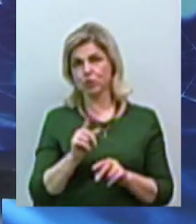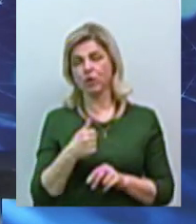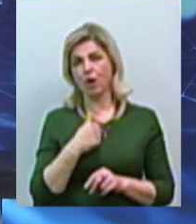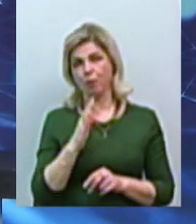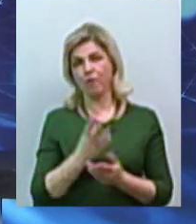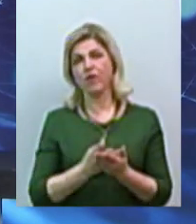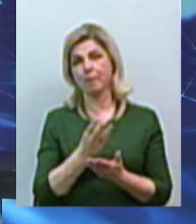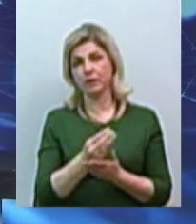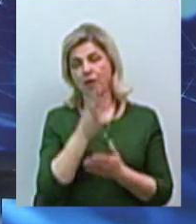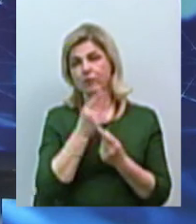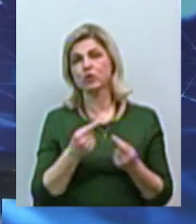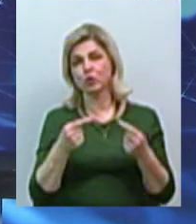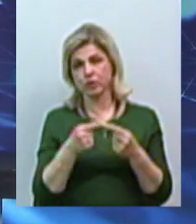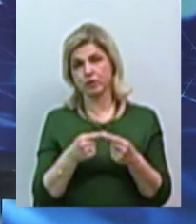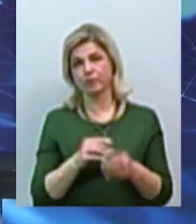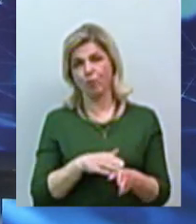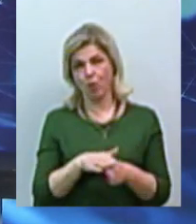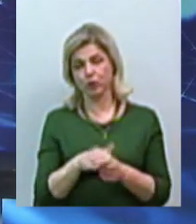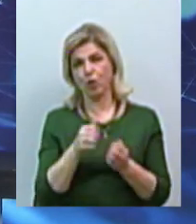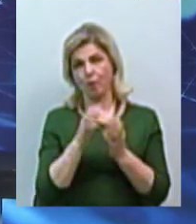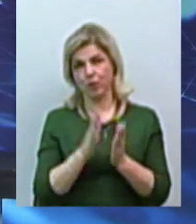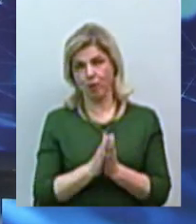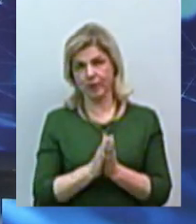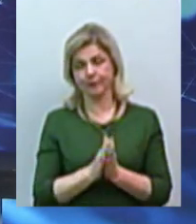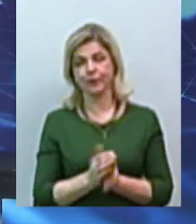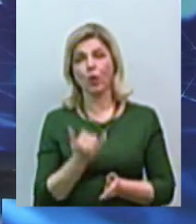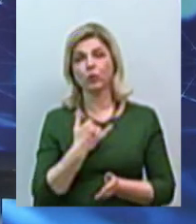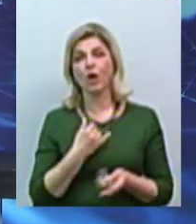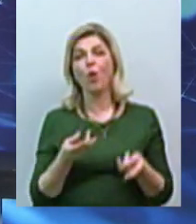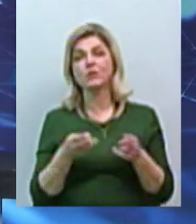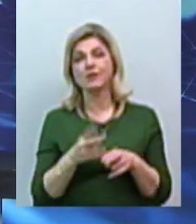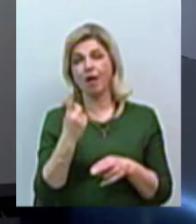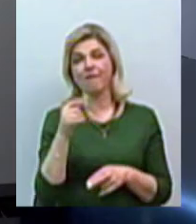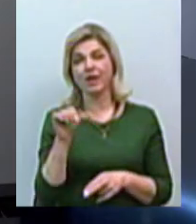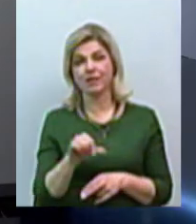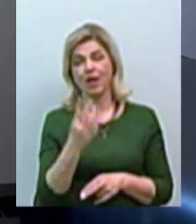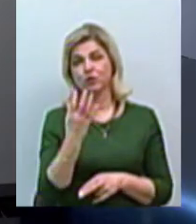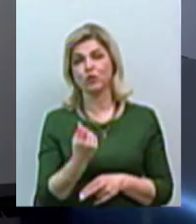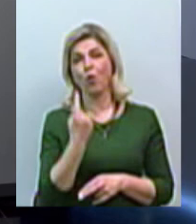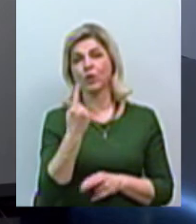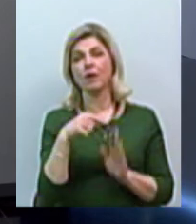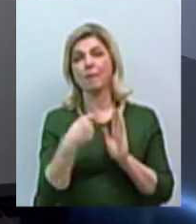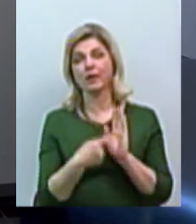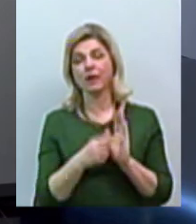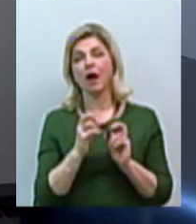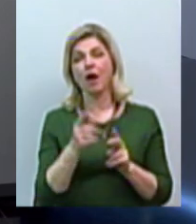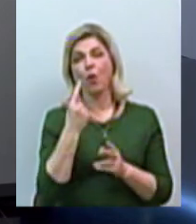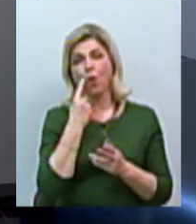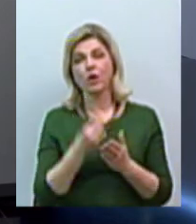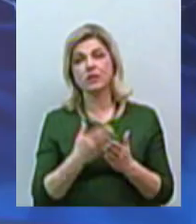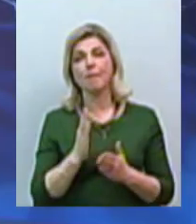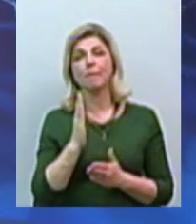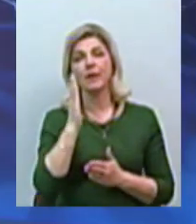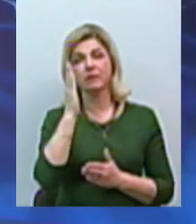виплачувати своєчасно і в повному обсязі. Юрій Анатольович, у нас залишається хвилина. І ще є одне питання. Як ви оцінюєте перспективи